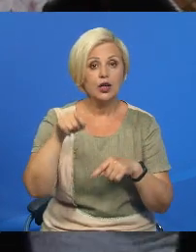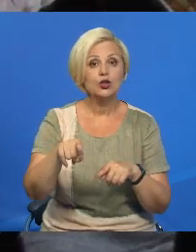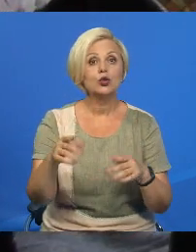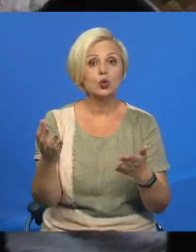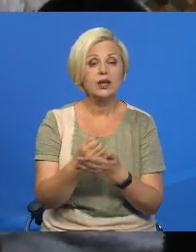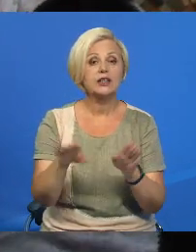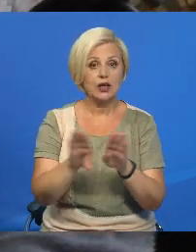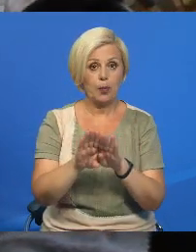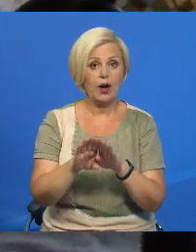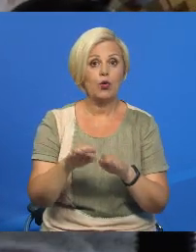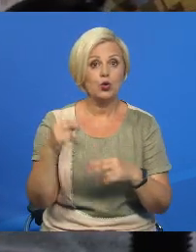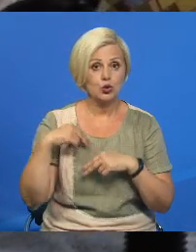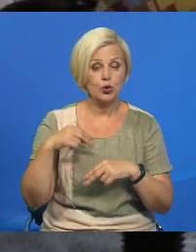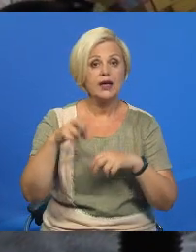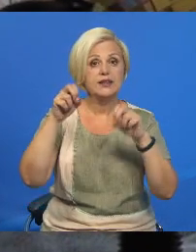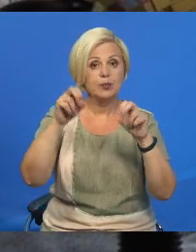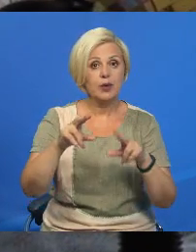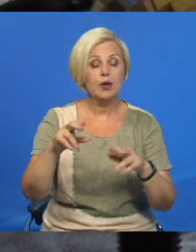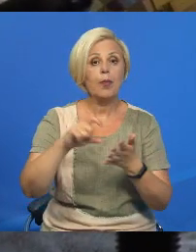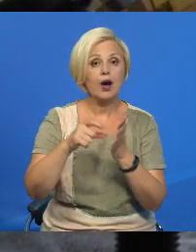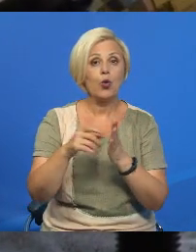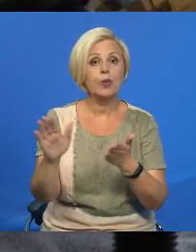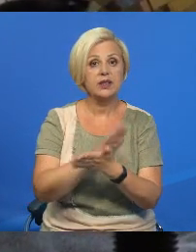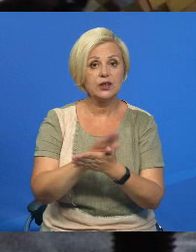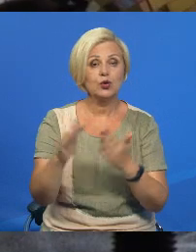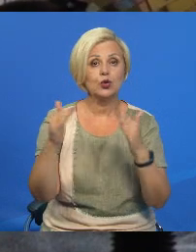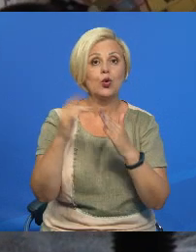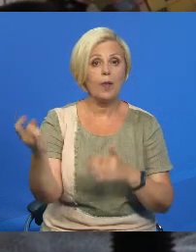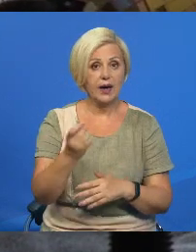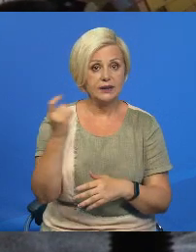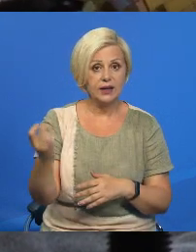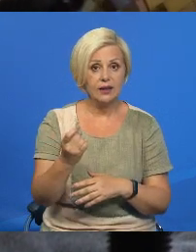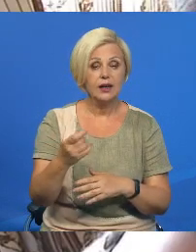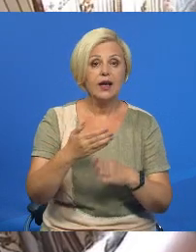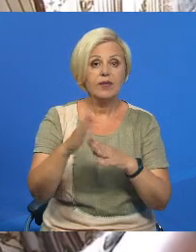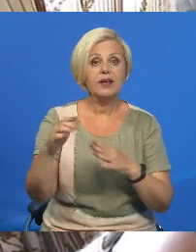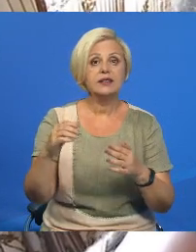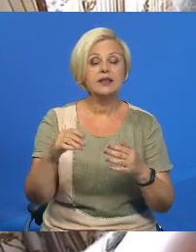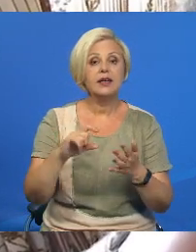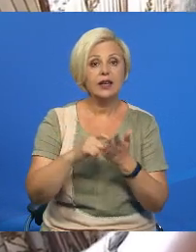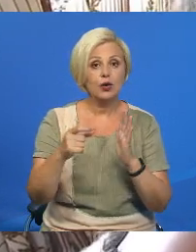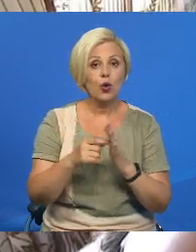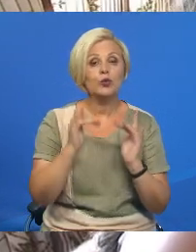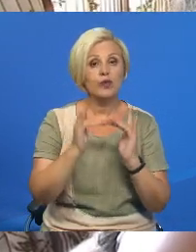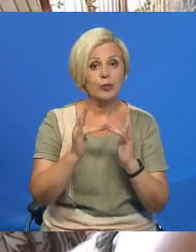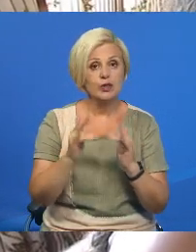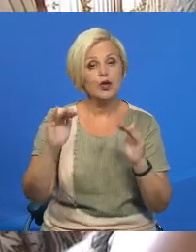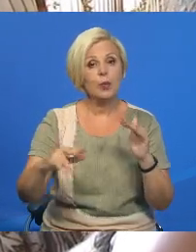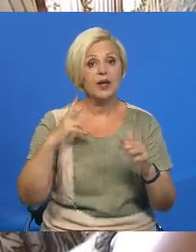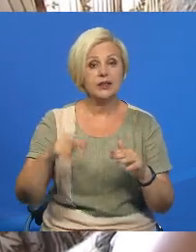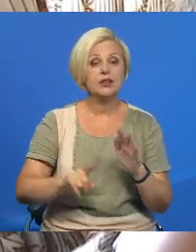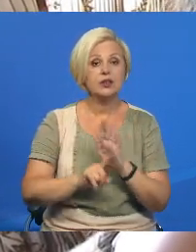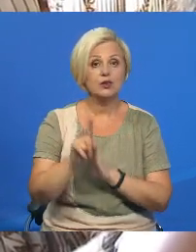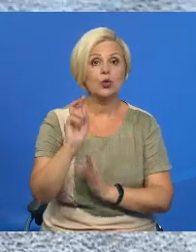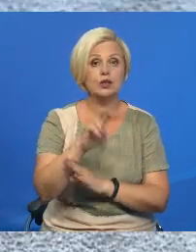знайшли подобную вакансию. Специалиста по комплексной уборце дома уладанил. Выделили жильё у интернате. Молодшая дочка Худка